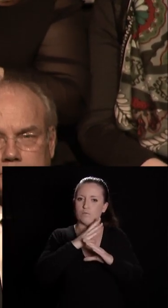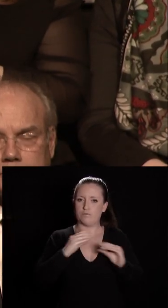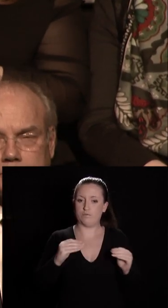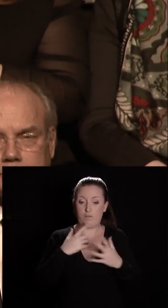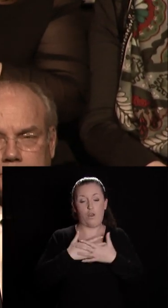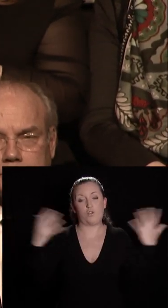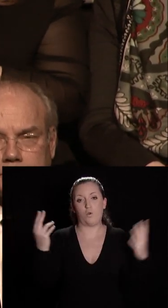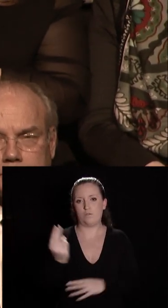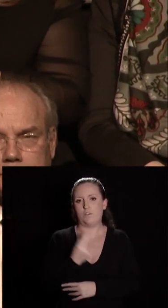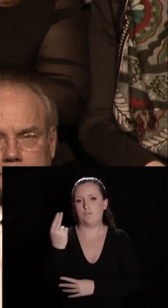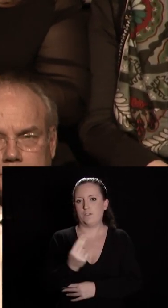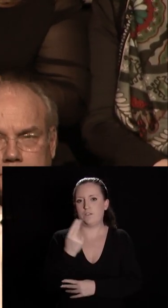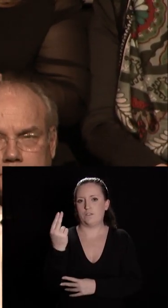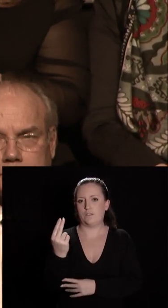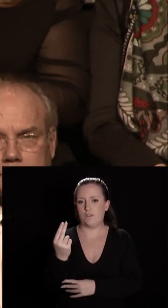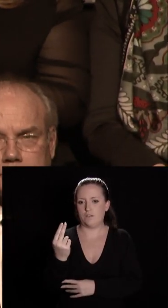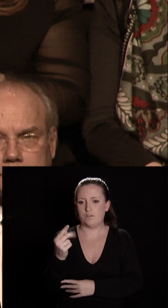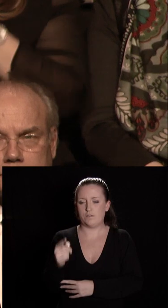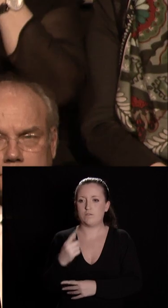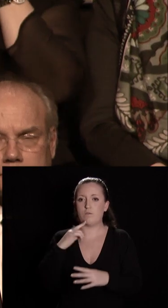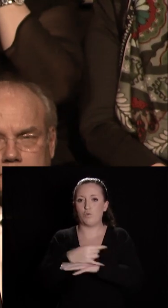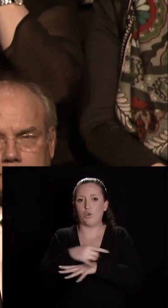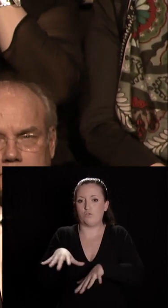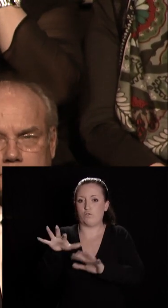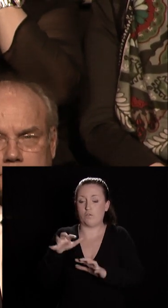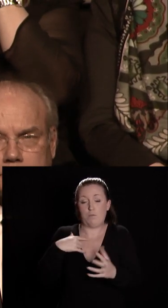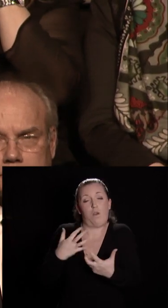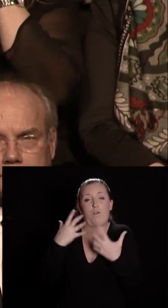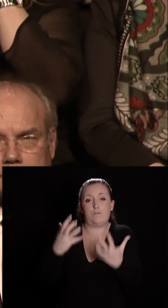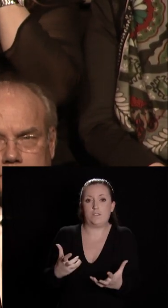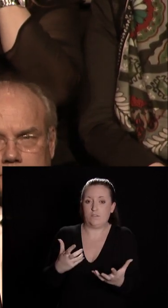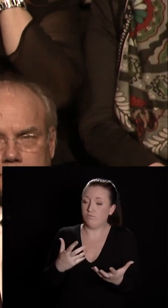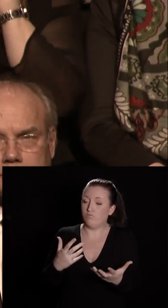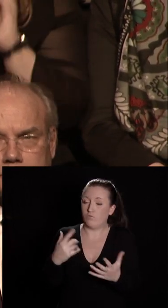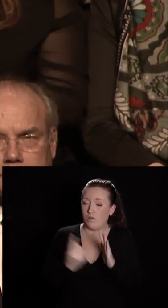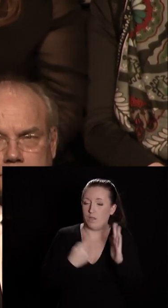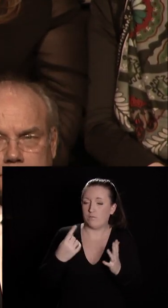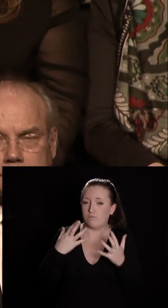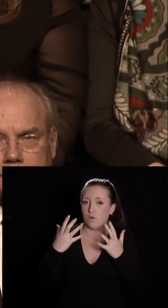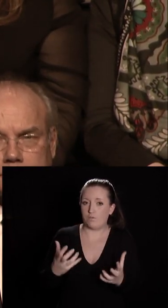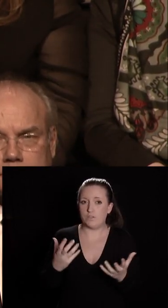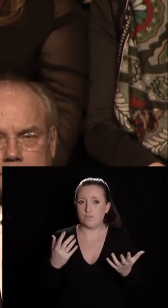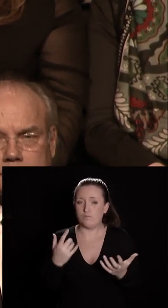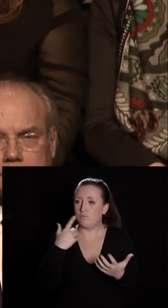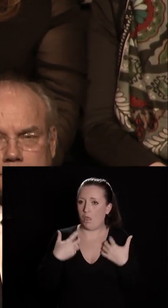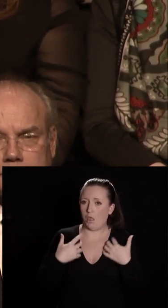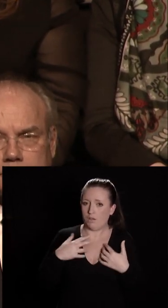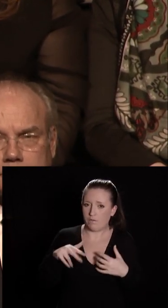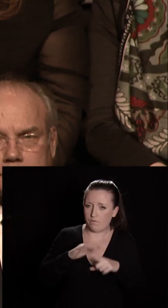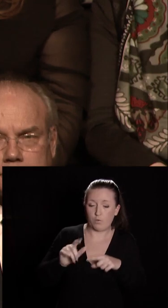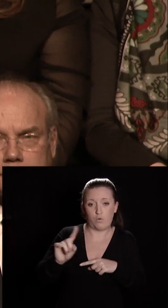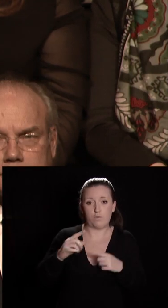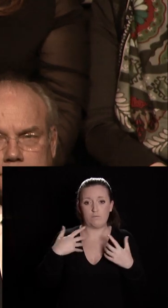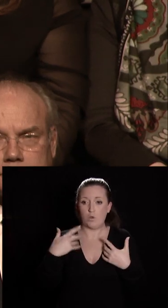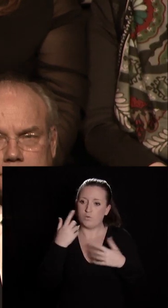université Bourgogne-Franche-Comté, dont je souhaite, j'insiste, je ne doute pas que ça se fera, que le siège